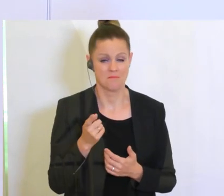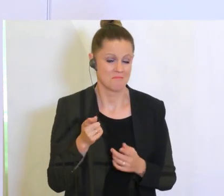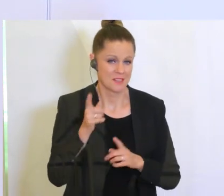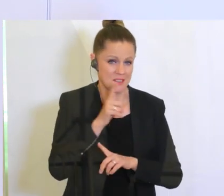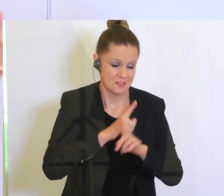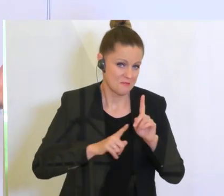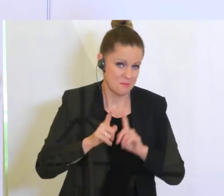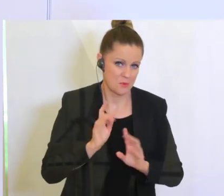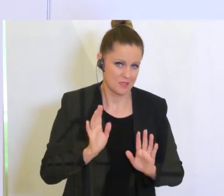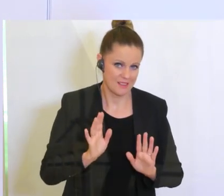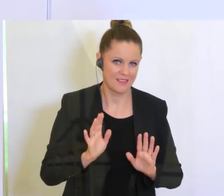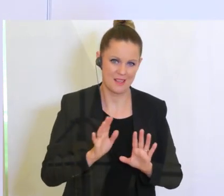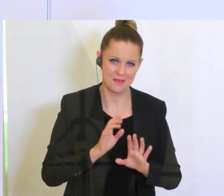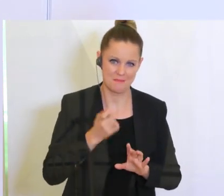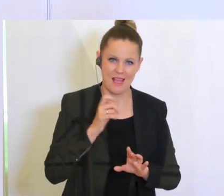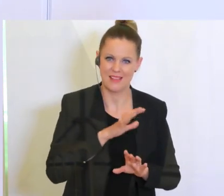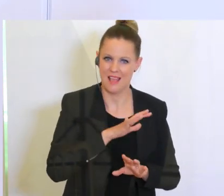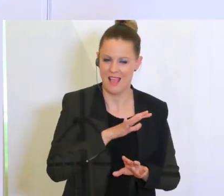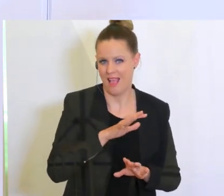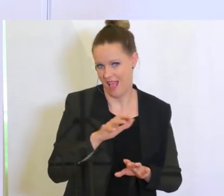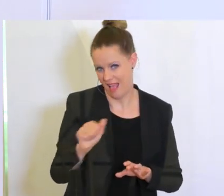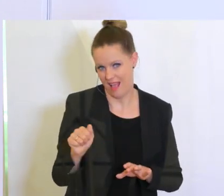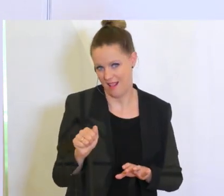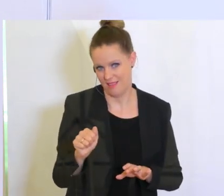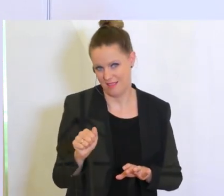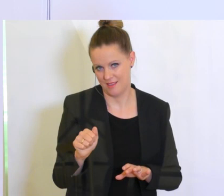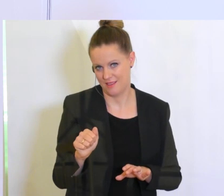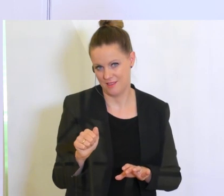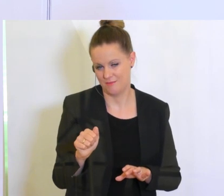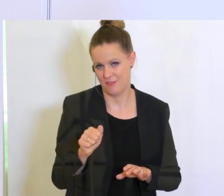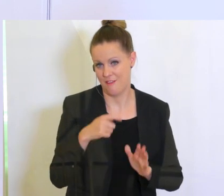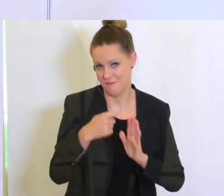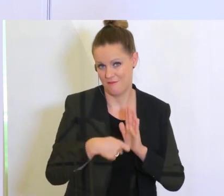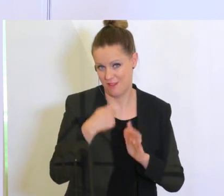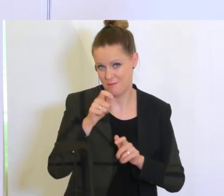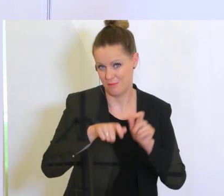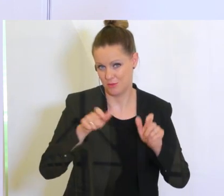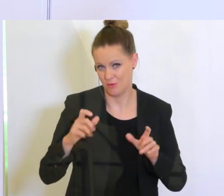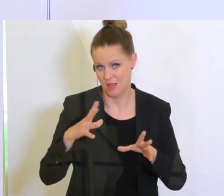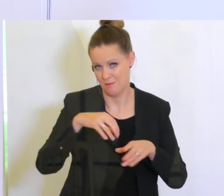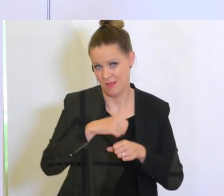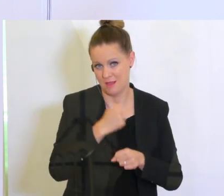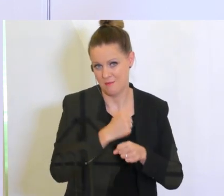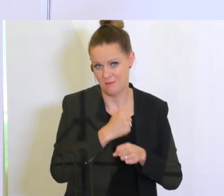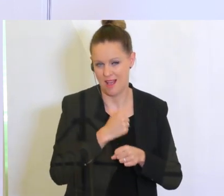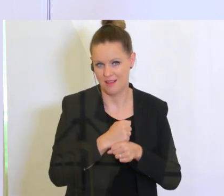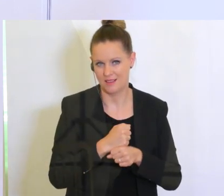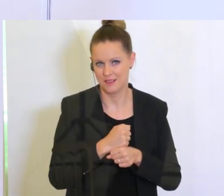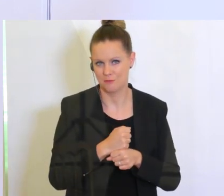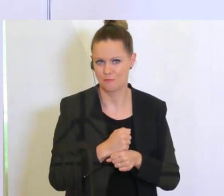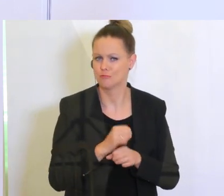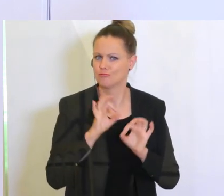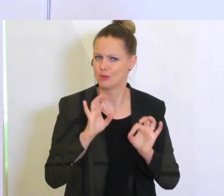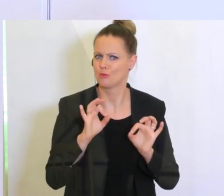sind mit allen an einem Film beteiligten Personen auch in einer